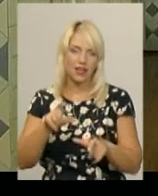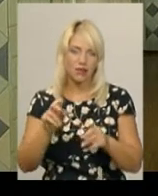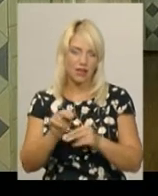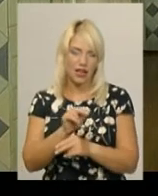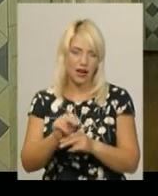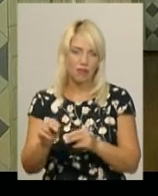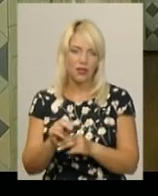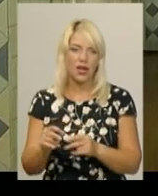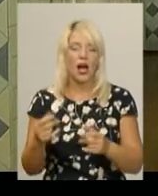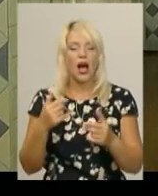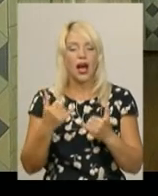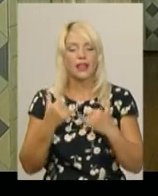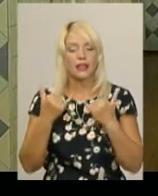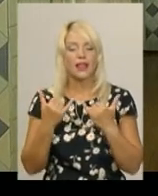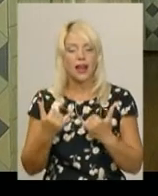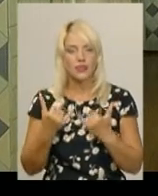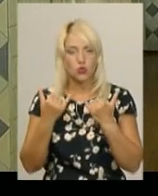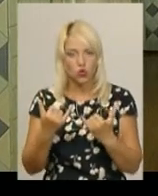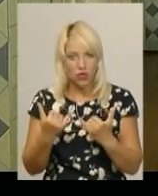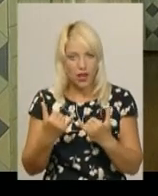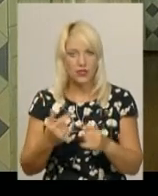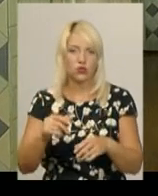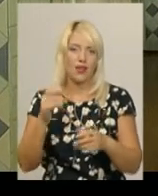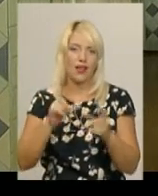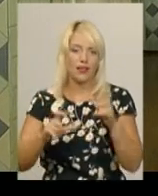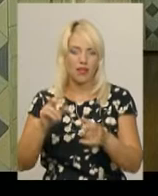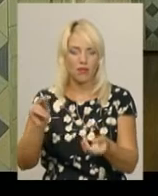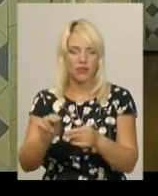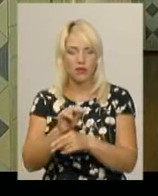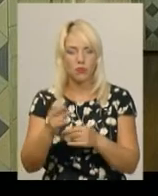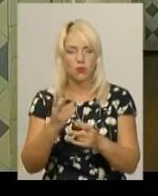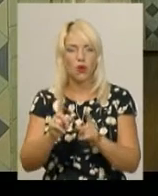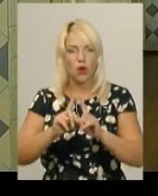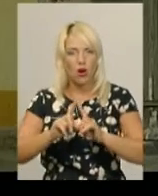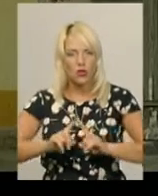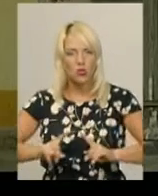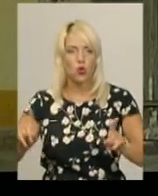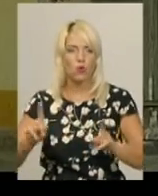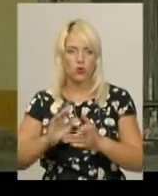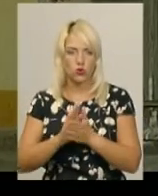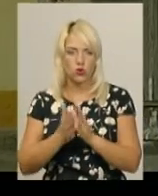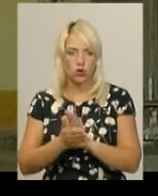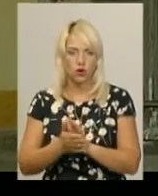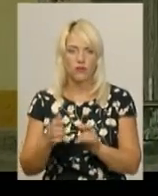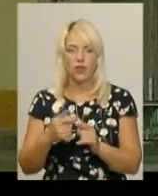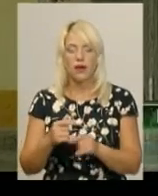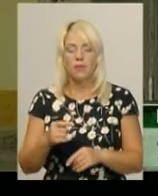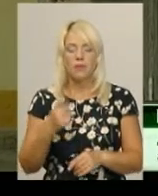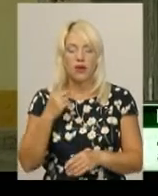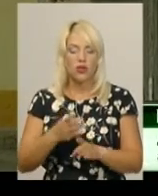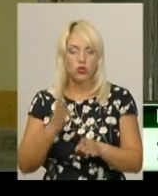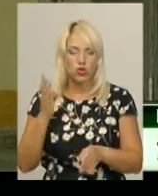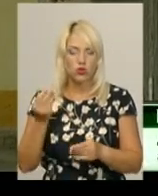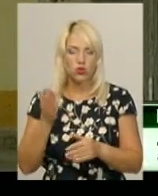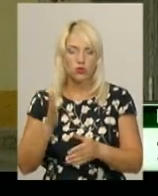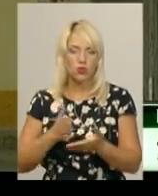необхідні особливі умови. Щоб провести знову хіміотерапію, необхідні особливі услові. В першу чергу кошти будуть спрямовані на виконання